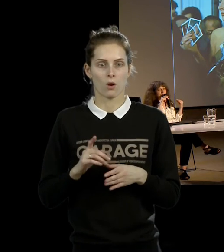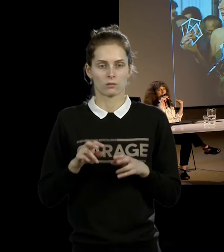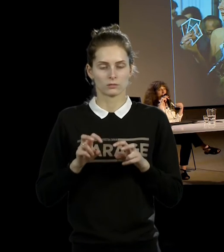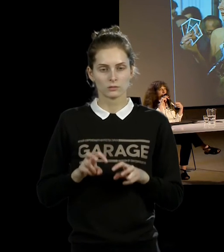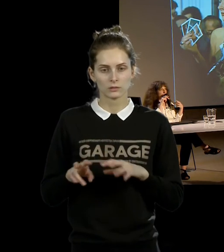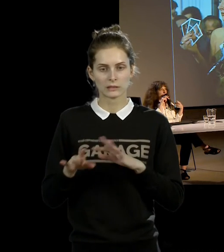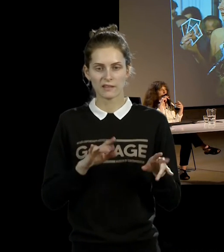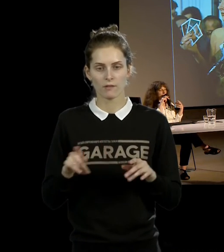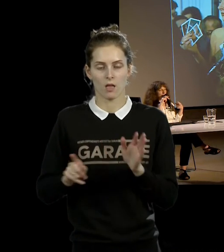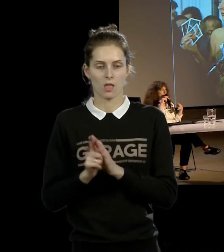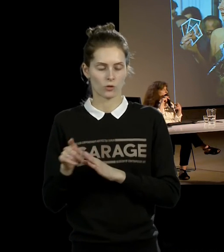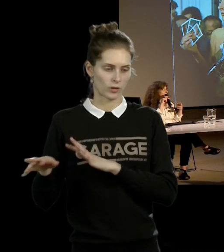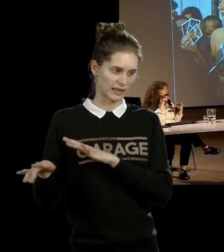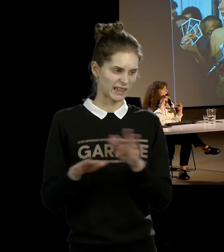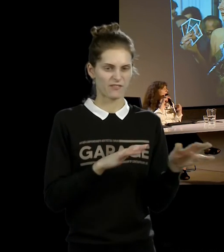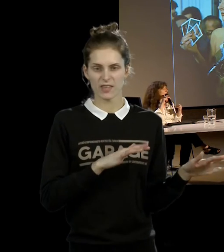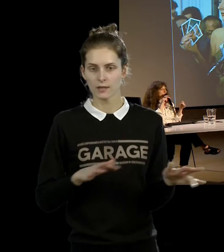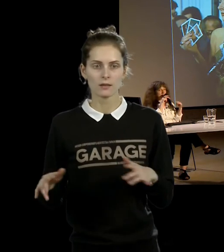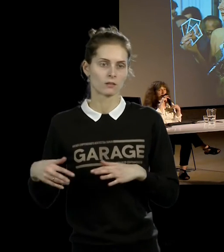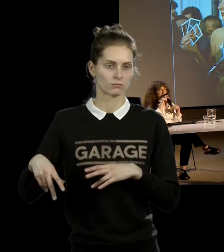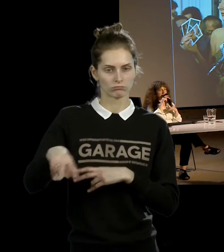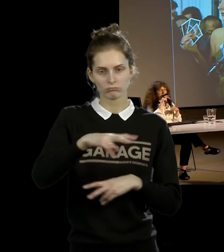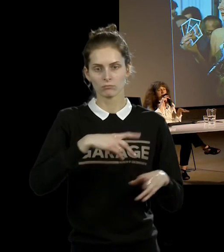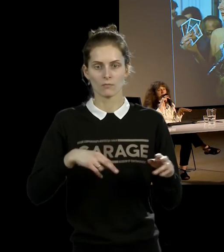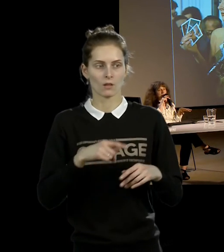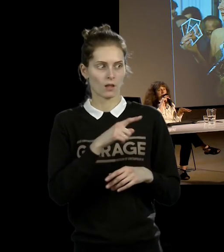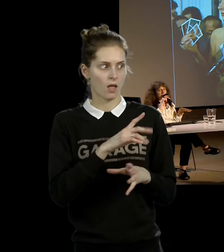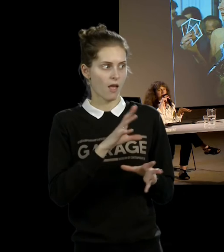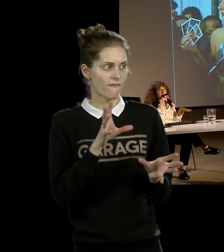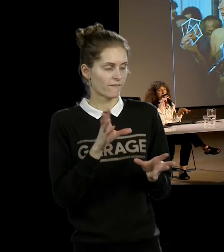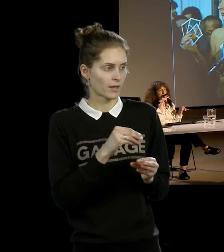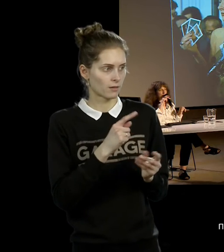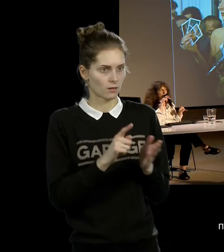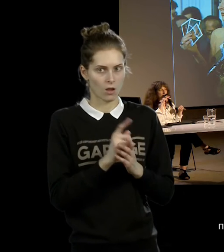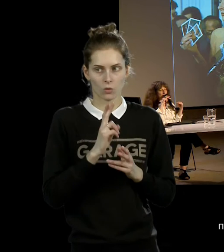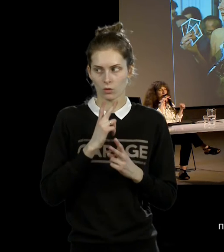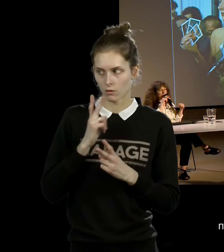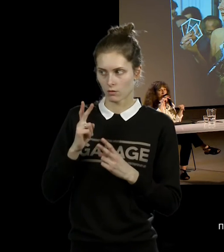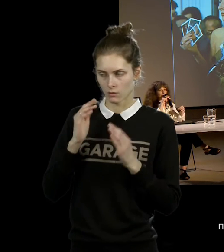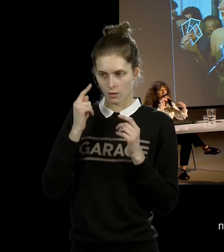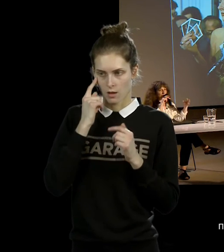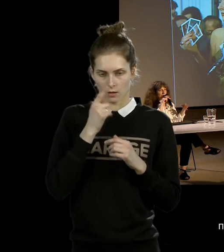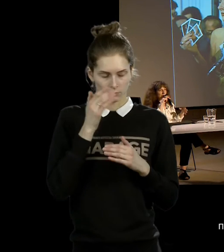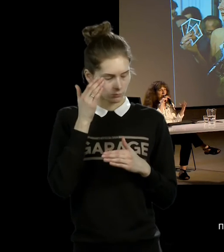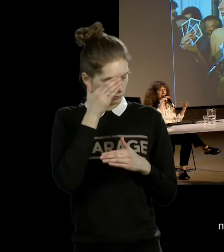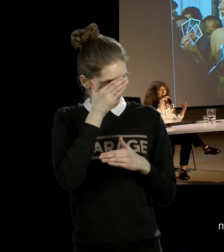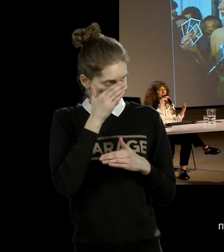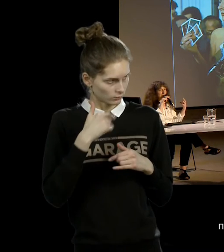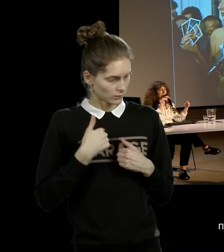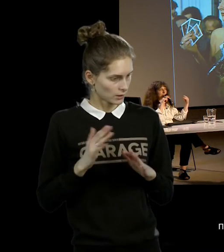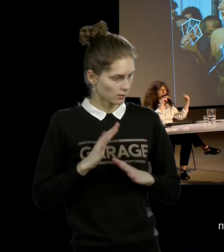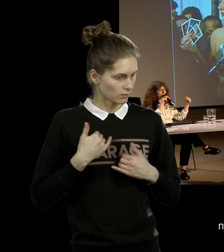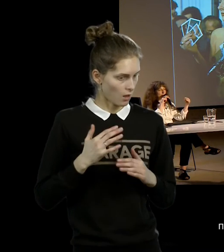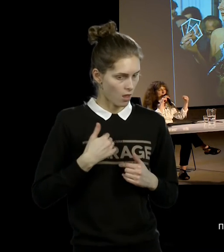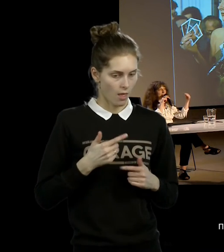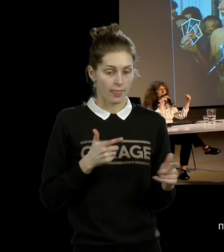публикой произошла удивительная история. Все стали прятать глаза и быстро-быстро разбегаться, потому что никто из публики после всего этого происходившего